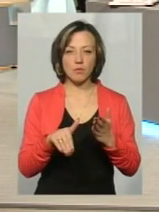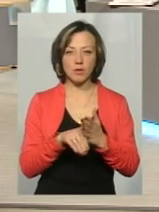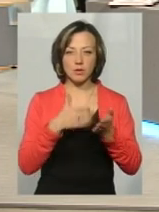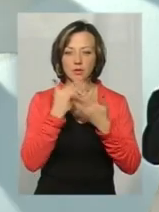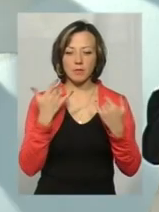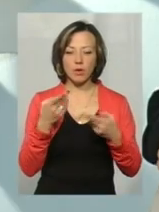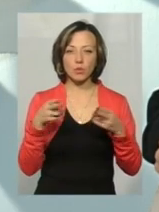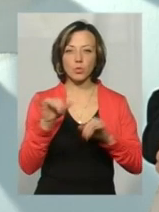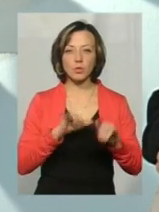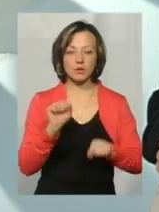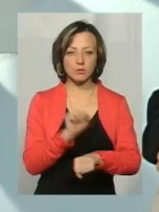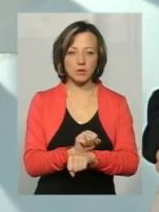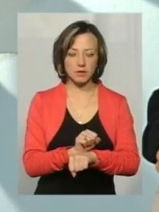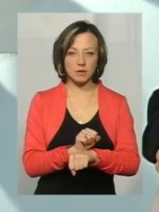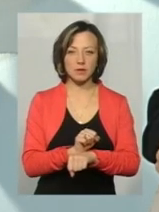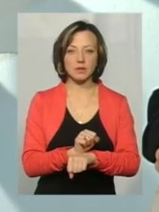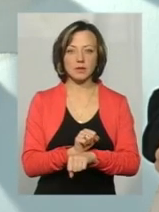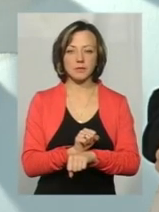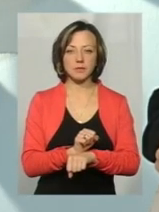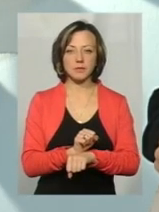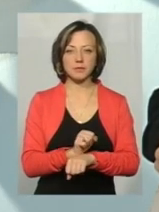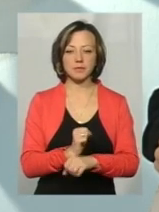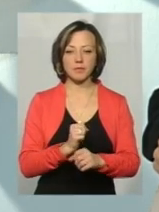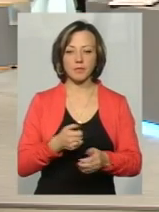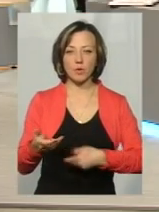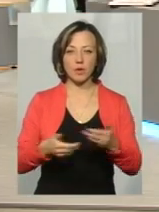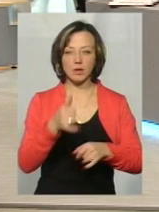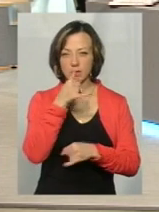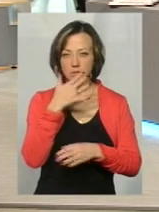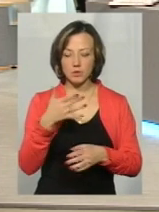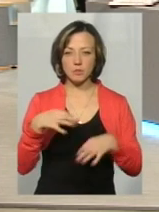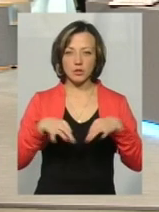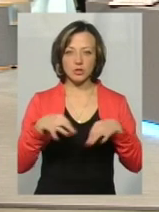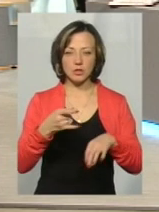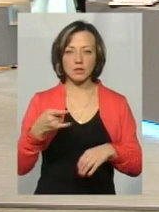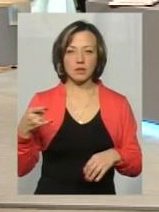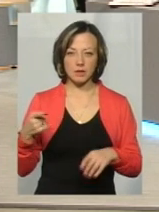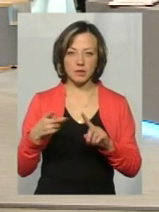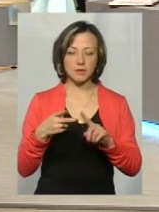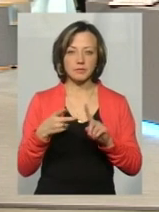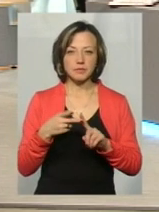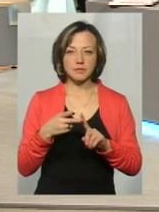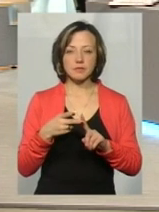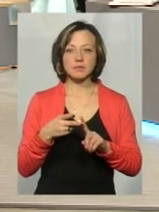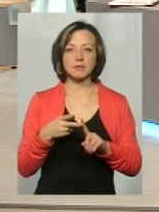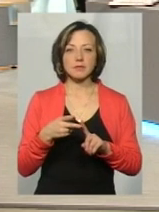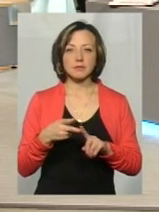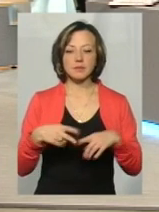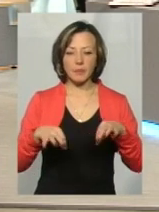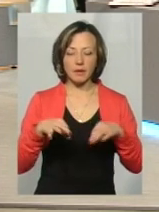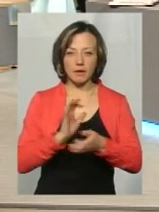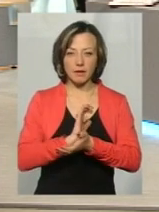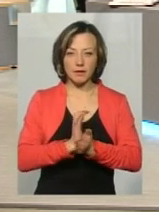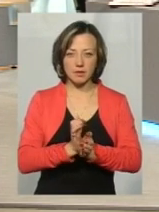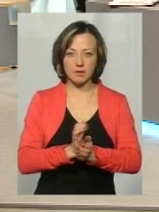десь усередньося. Тому що хочуть, хоч не вносить машин, а послувався, атомобілями,